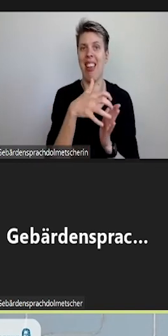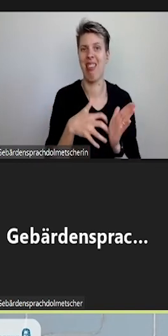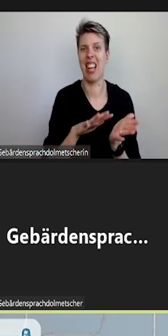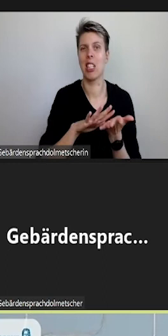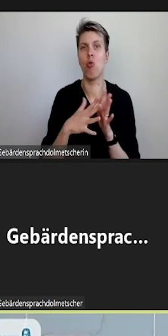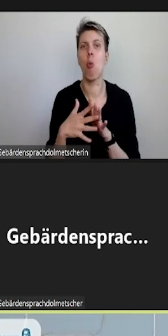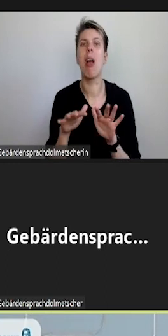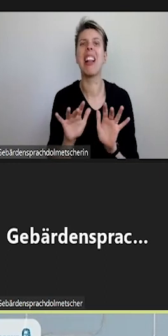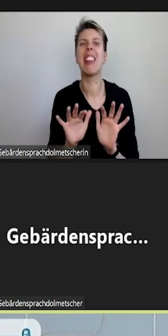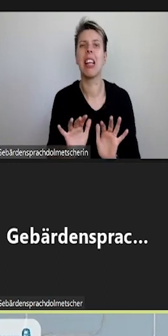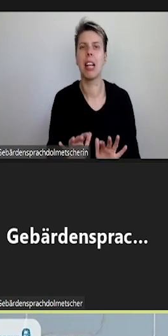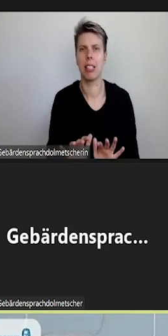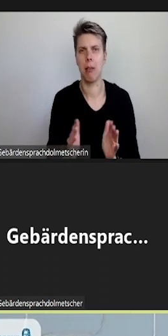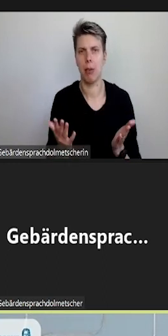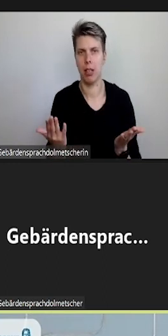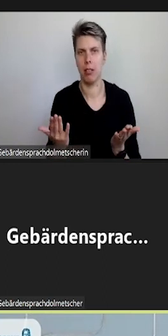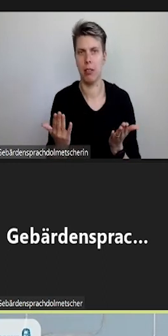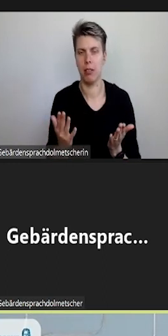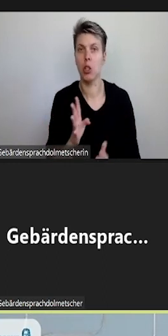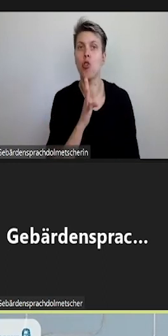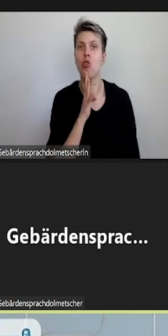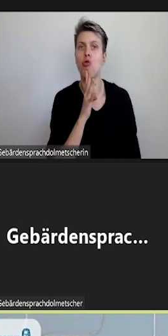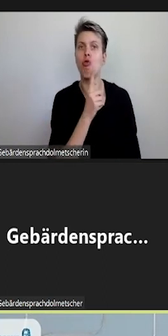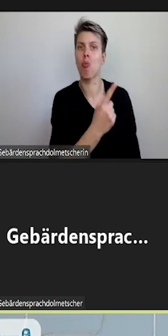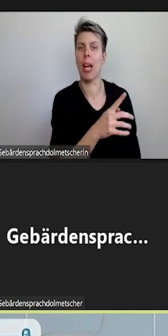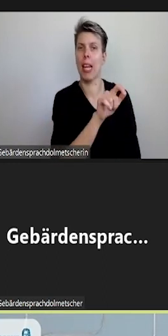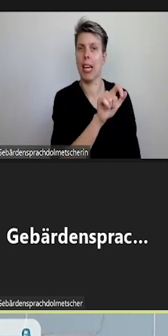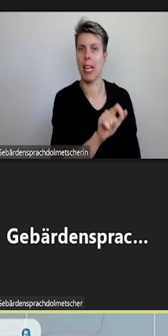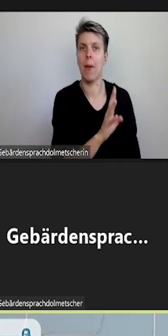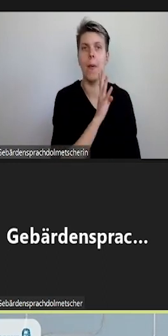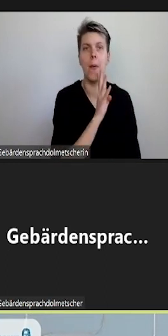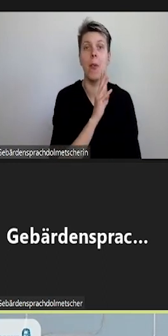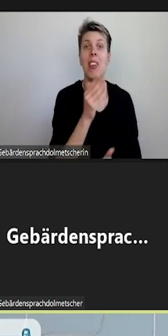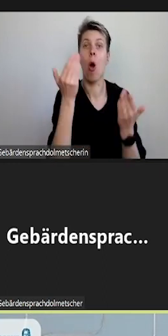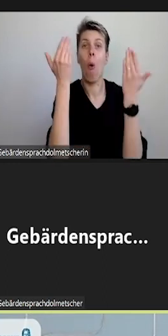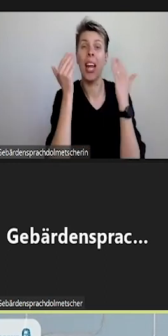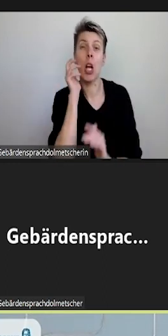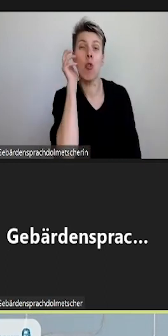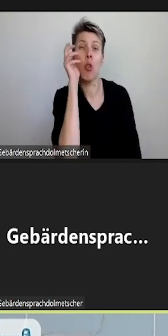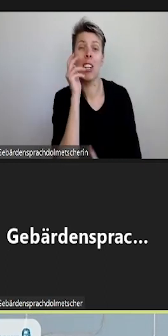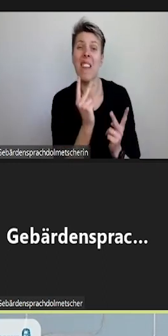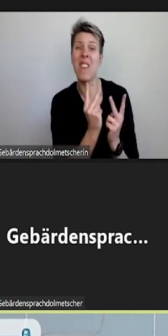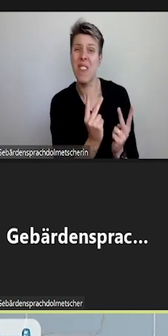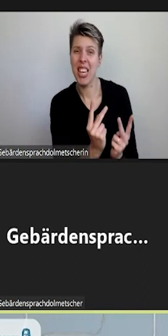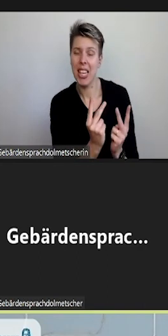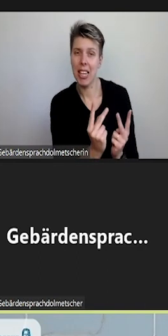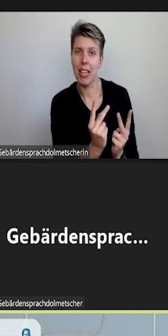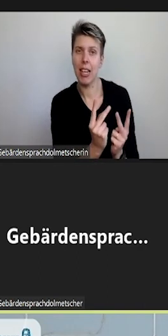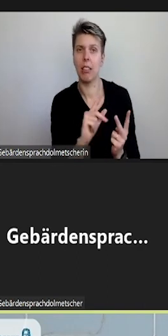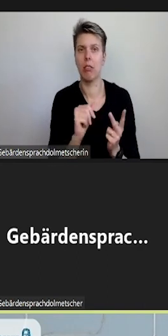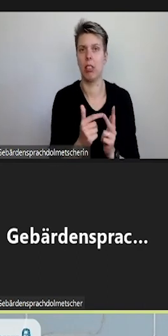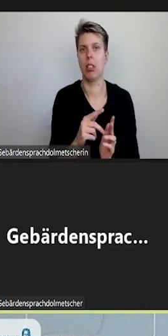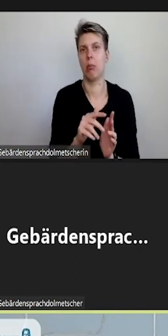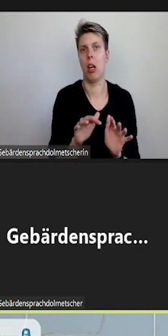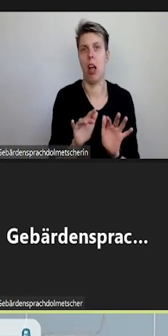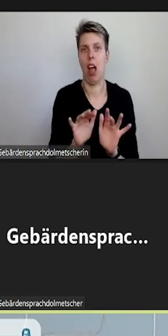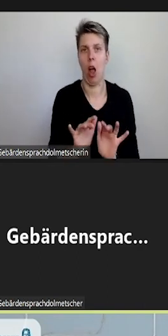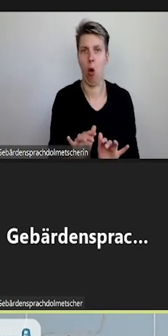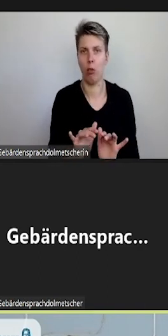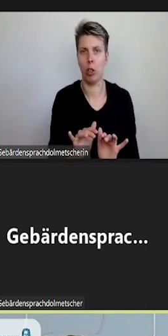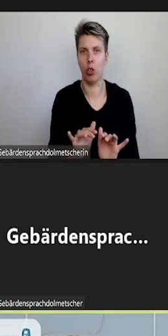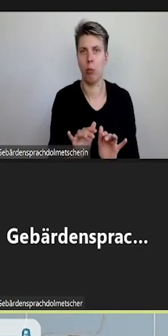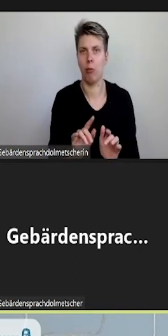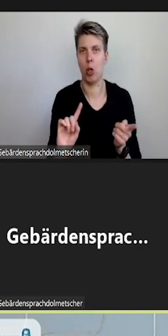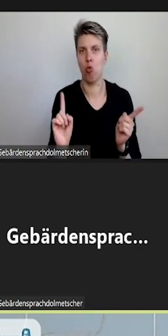werden. Das heißt, der Sprecherinnentext und wichtige Hintergrundgeräusche werden aufgeschrieben und in kleine Häppchen